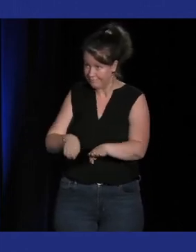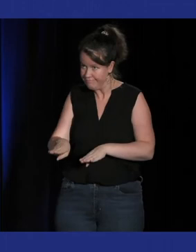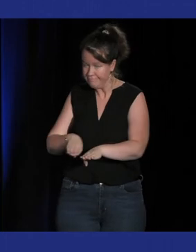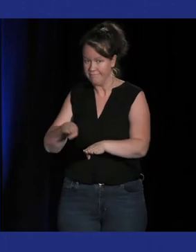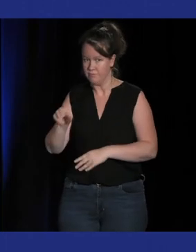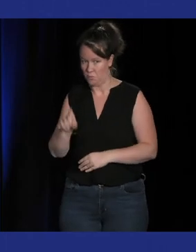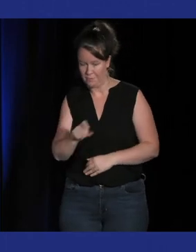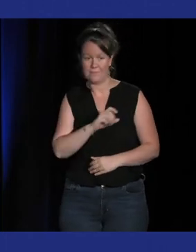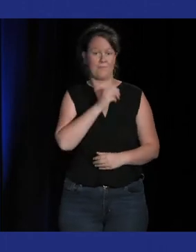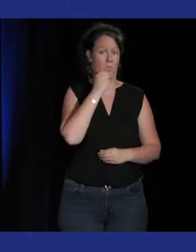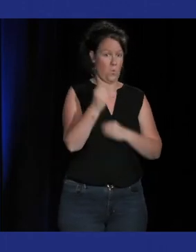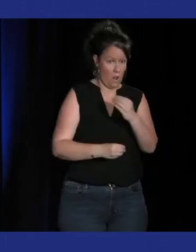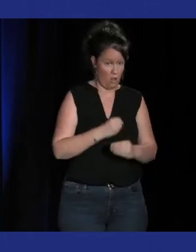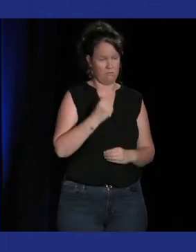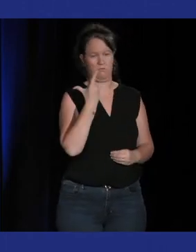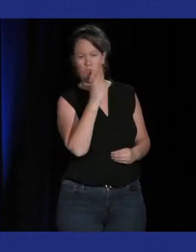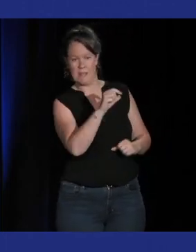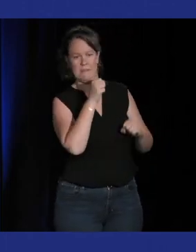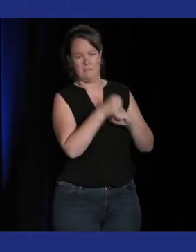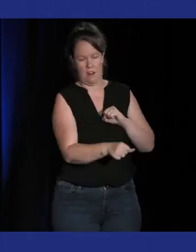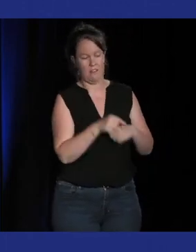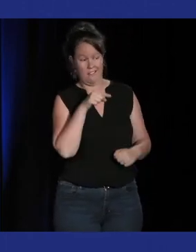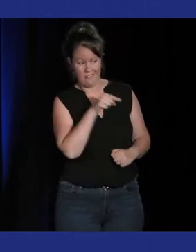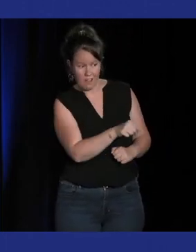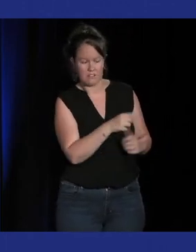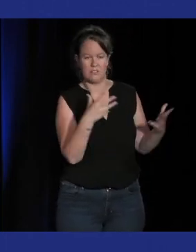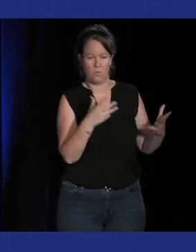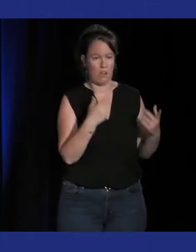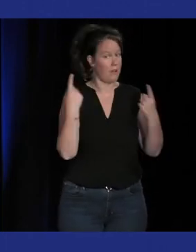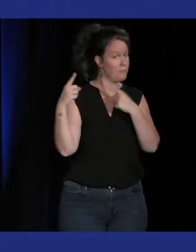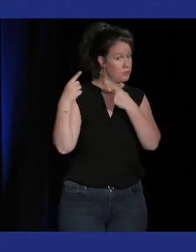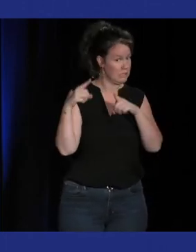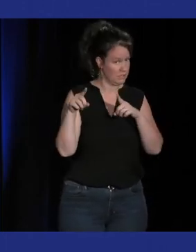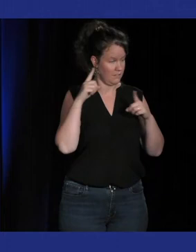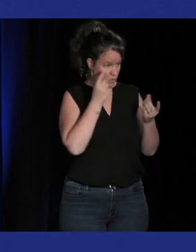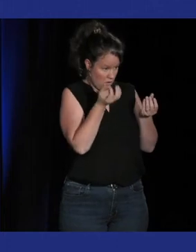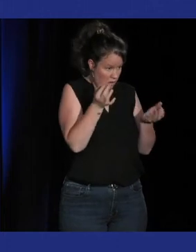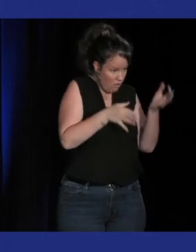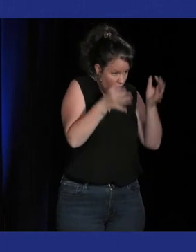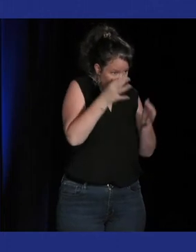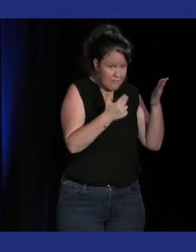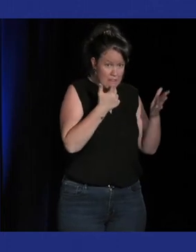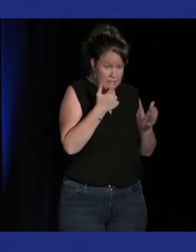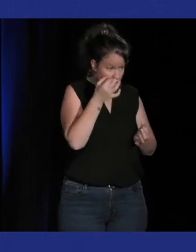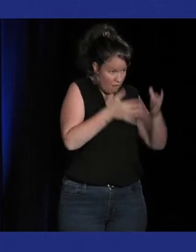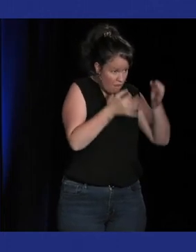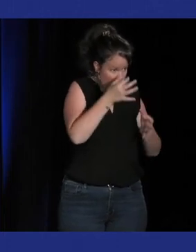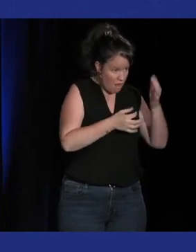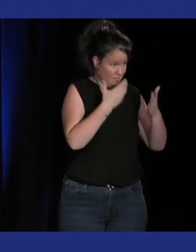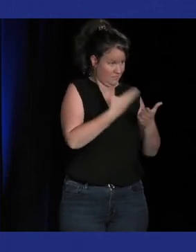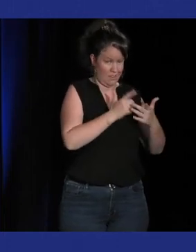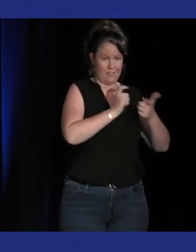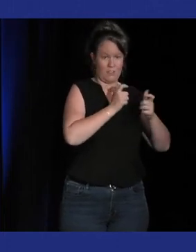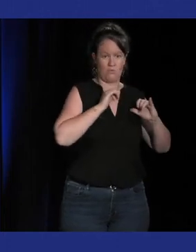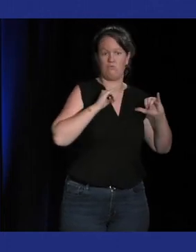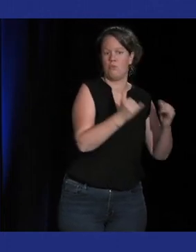va influer sur la musique et je pense que c'est peut-être une piste de réflexion sur ce point-là Ouais ou